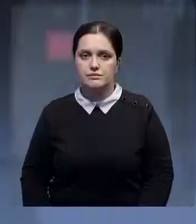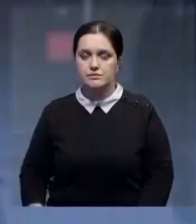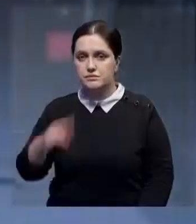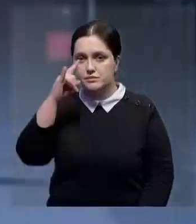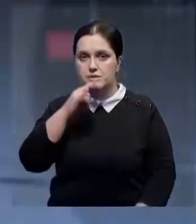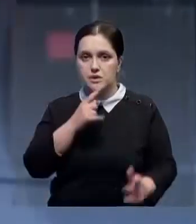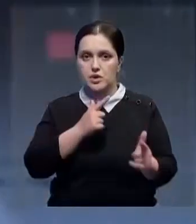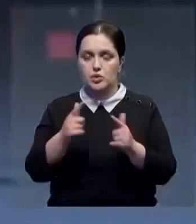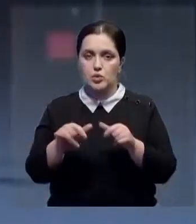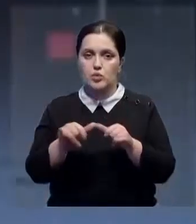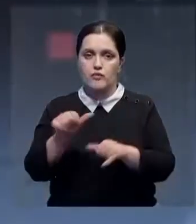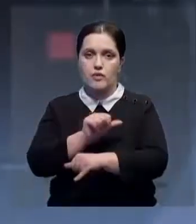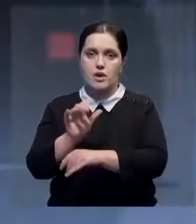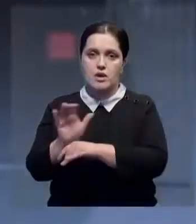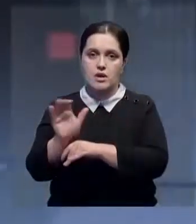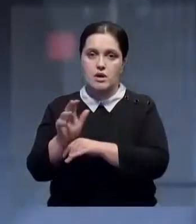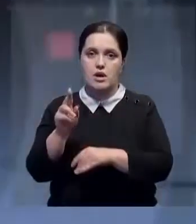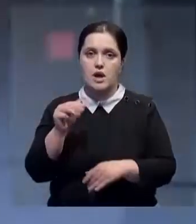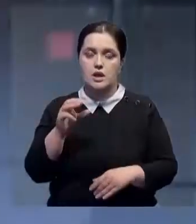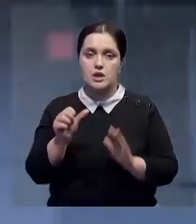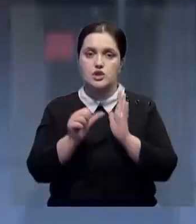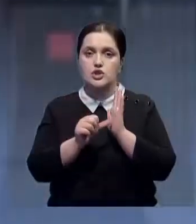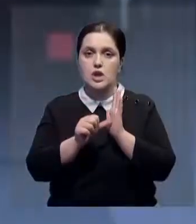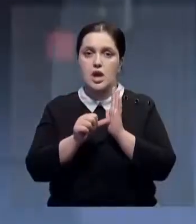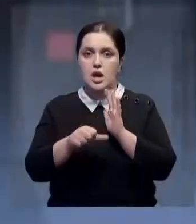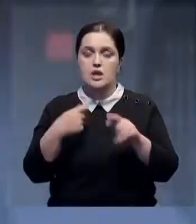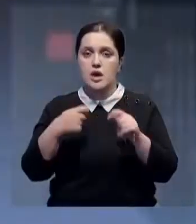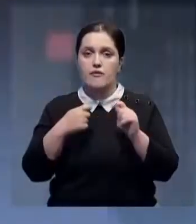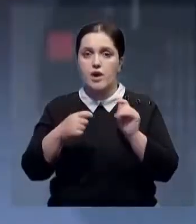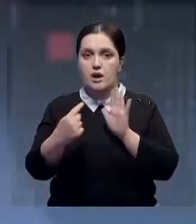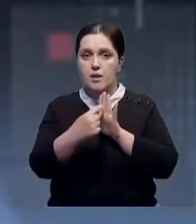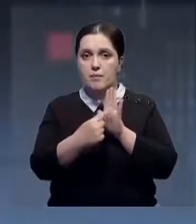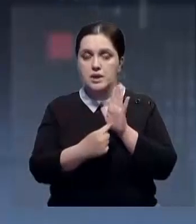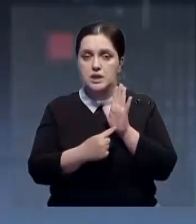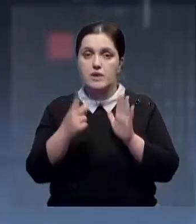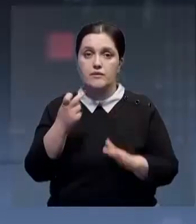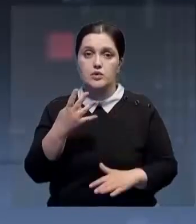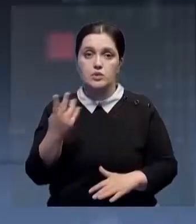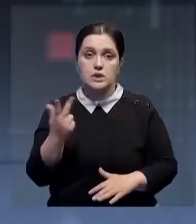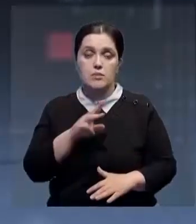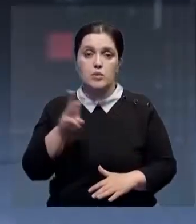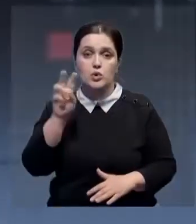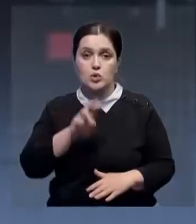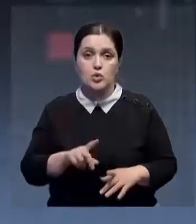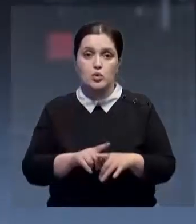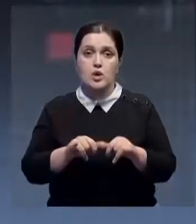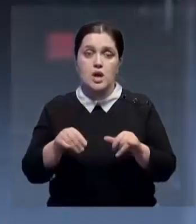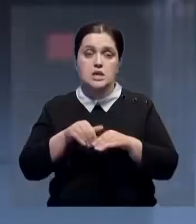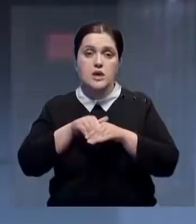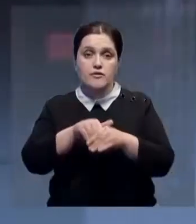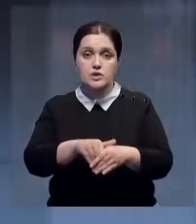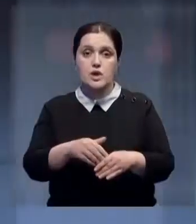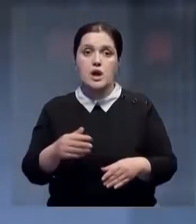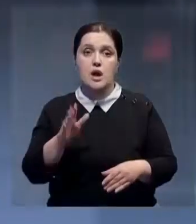Казахстан готов увеличить экспорт в Катар по 60 товарным позициям на 243 миллиона долларов, а также расширить инвестиционное